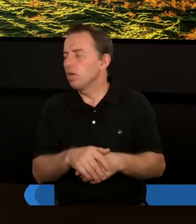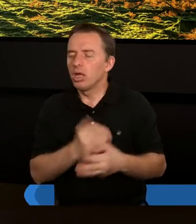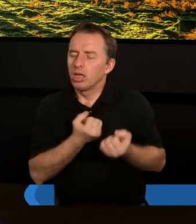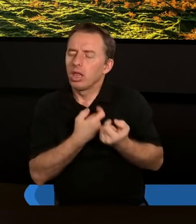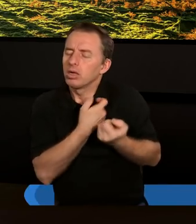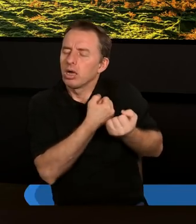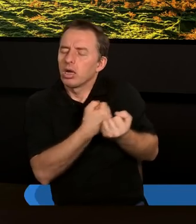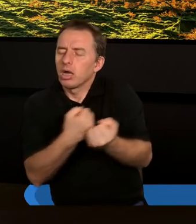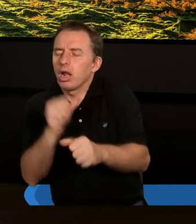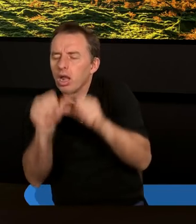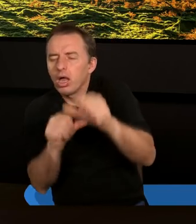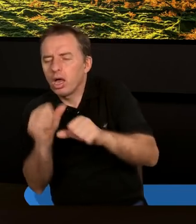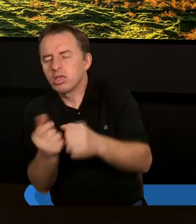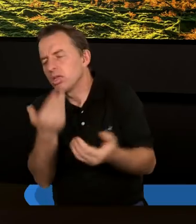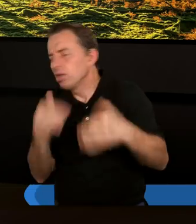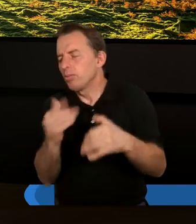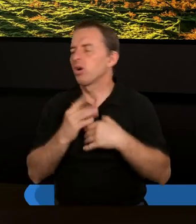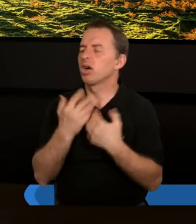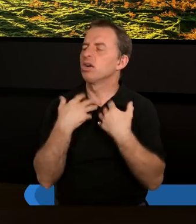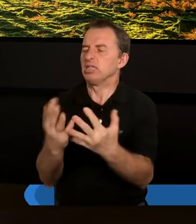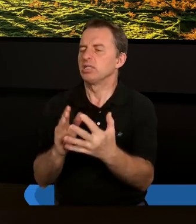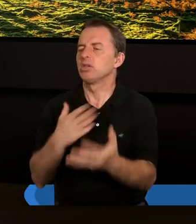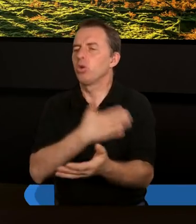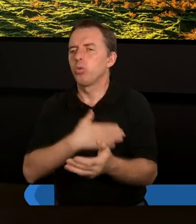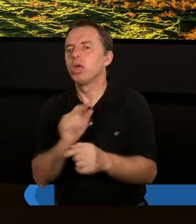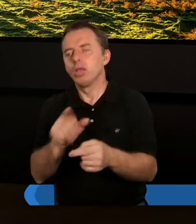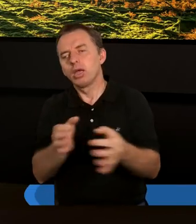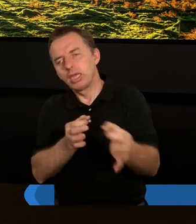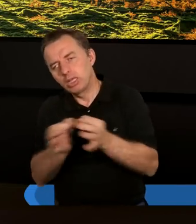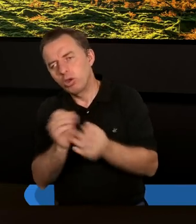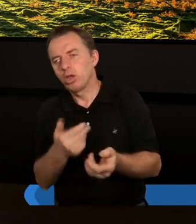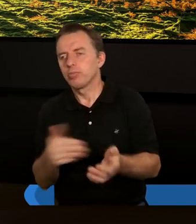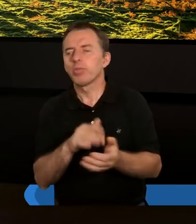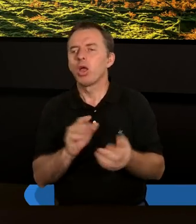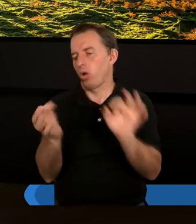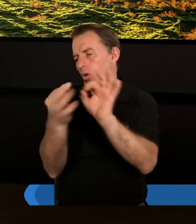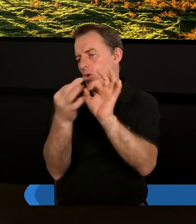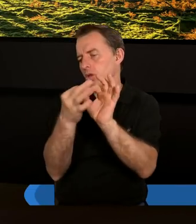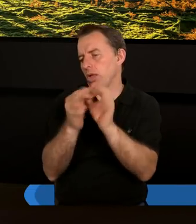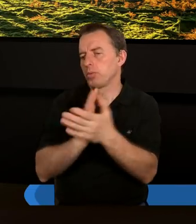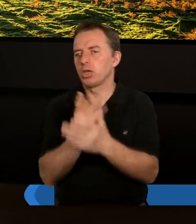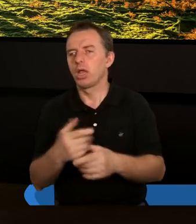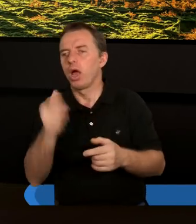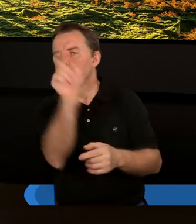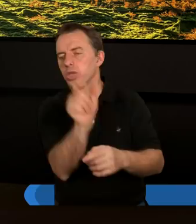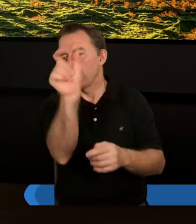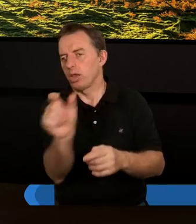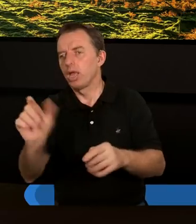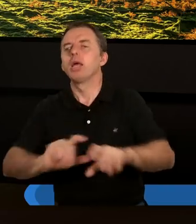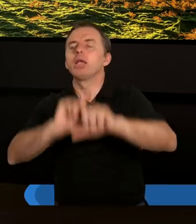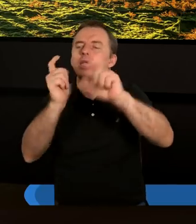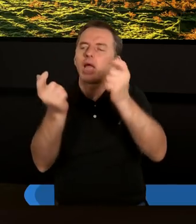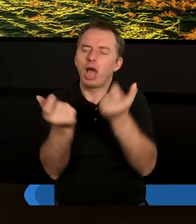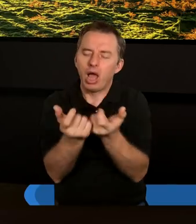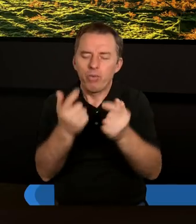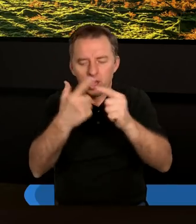tego dowodem i przykładem. kolejna historia, trzecia historia właściwie już nie dotyczy tylko relacji pomiędzy jednostkami, ale dotyczy całego